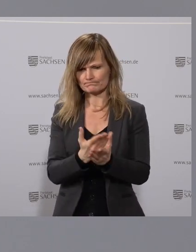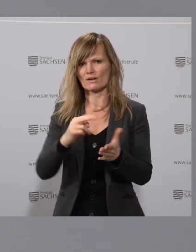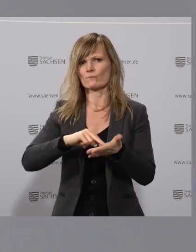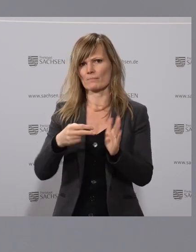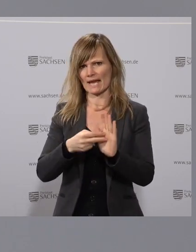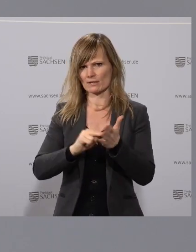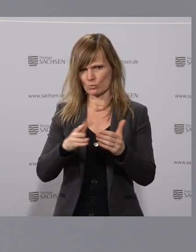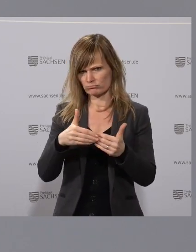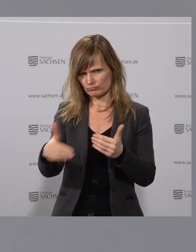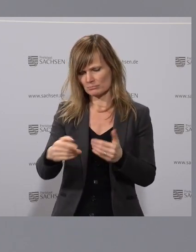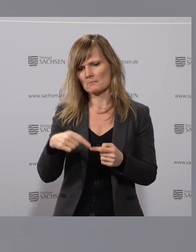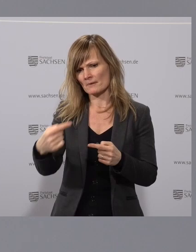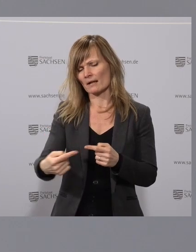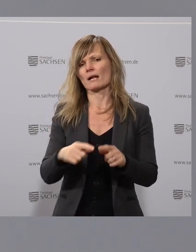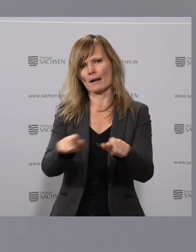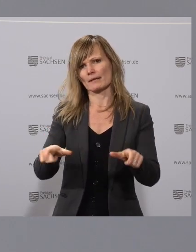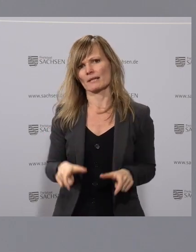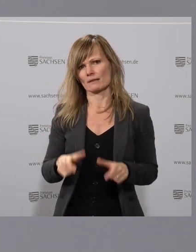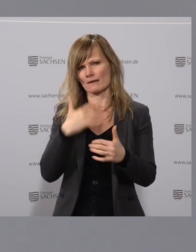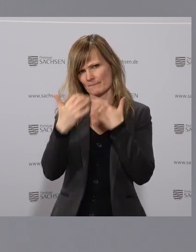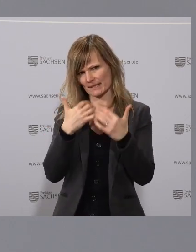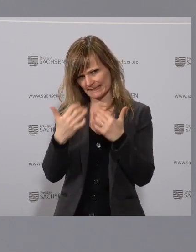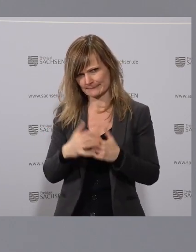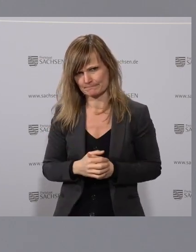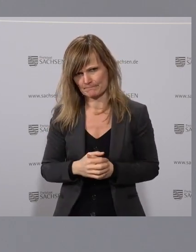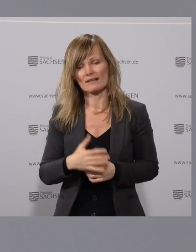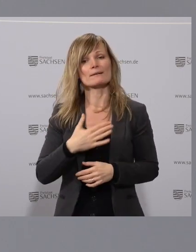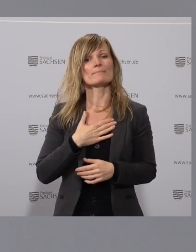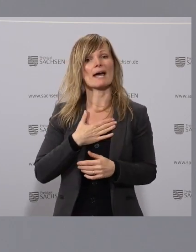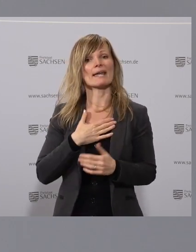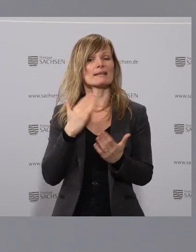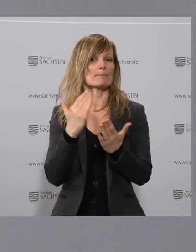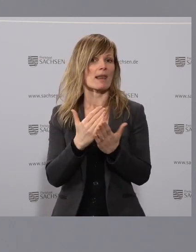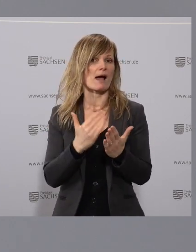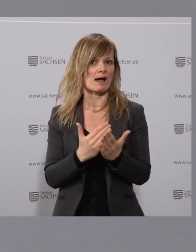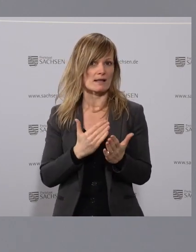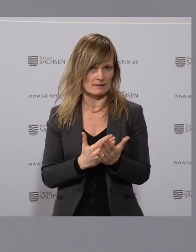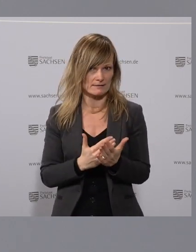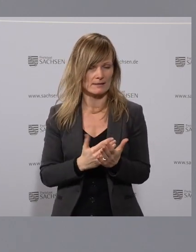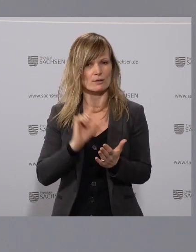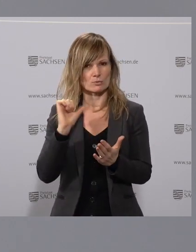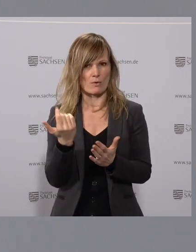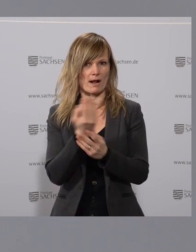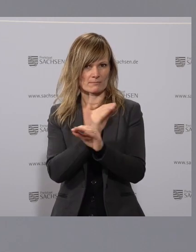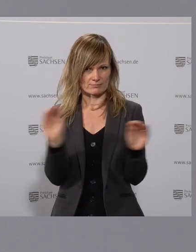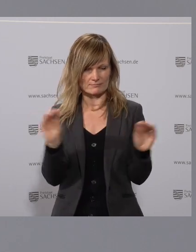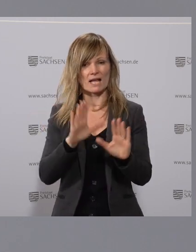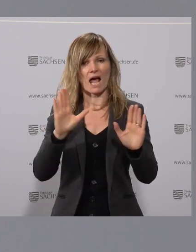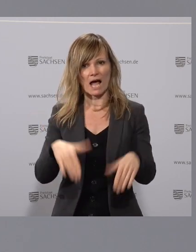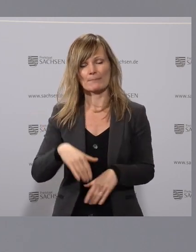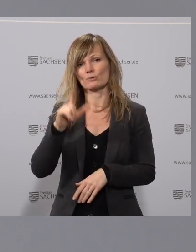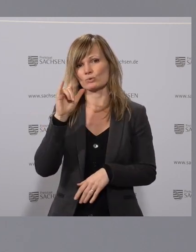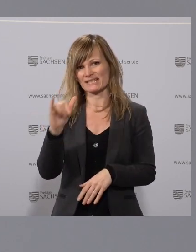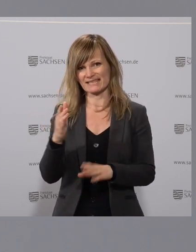dazu in Kürze weiterhin im Kabinett berichten. Mein Plan ist an dieser Stelle, um das auch nochmal deutlich zu sagen, dass ab Juni dann